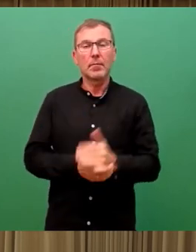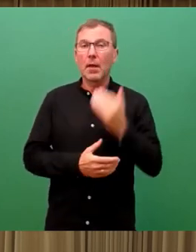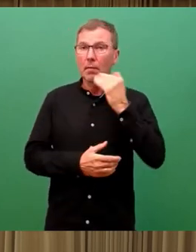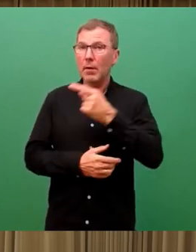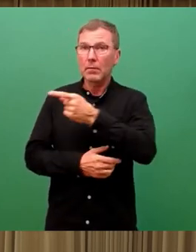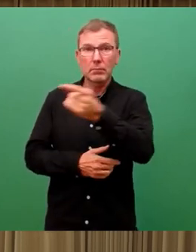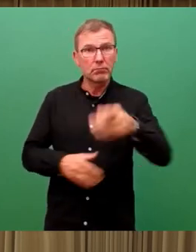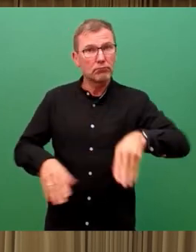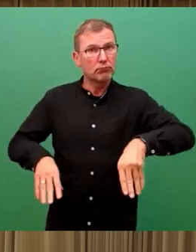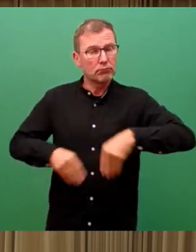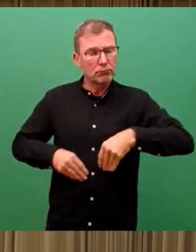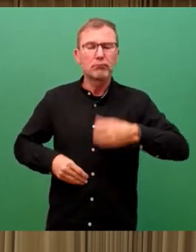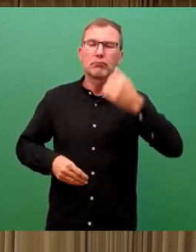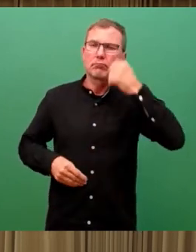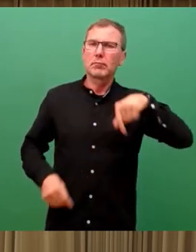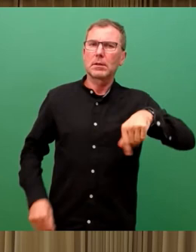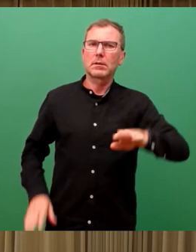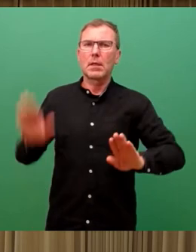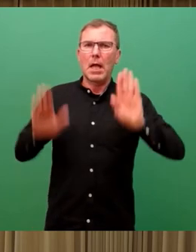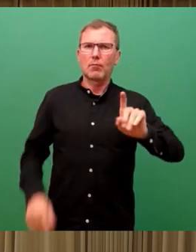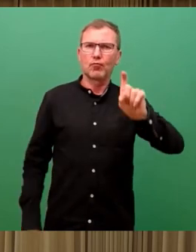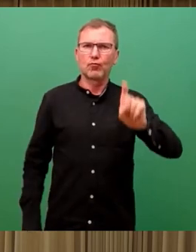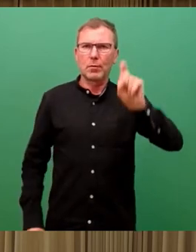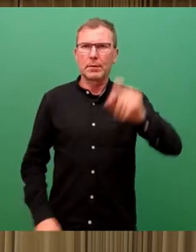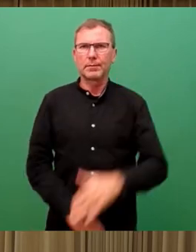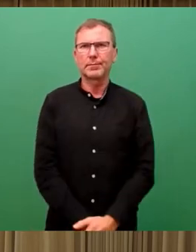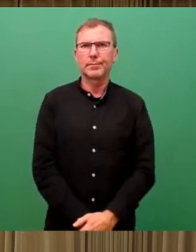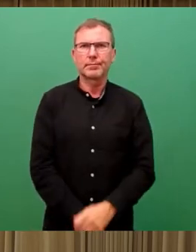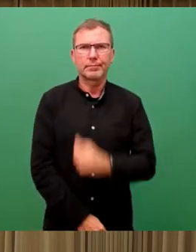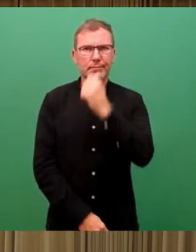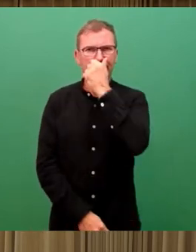Ergänzungsantrag zustimmen möchte, den bitte ich jetzt um das Stimmzeichen.